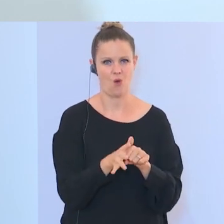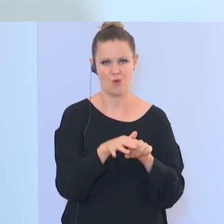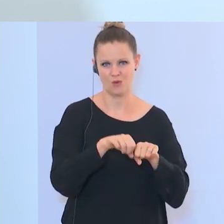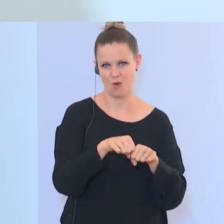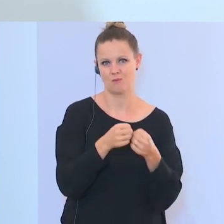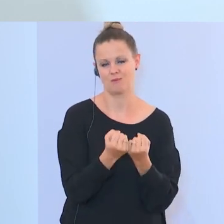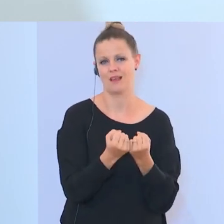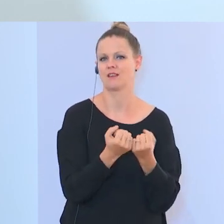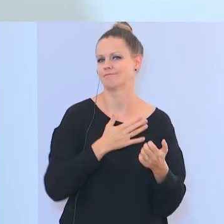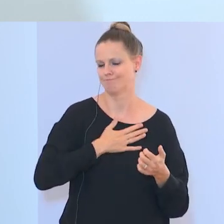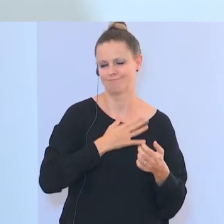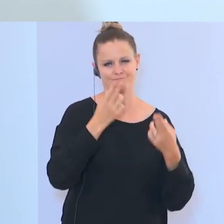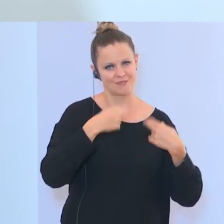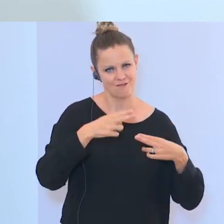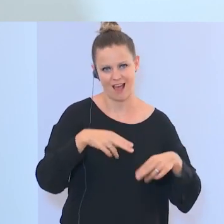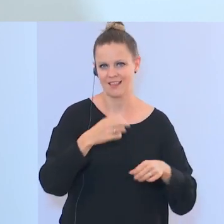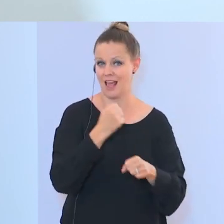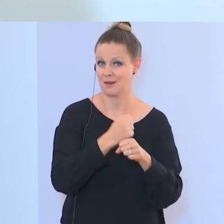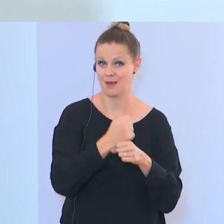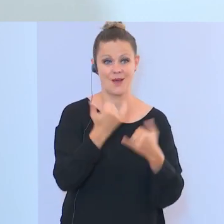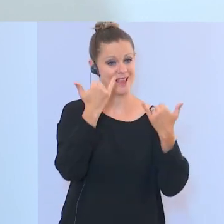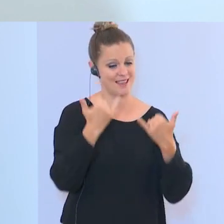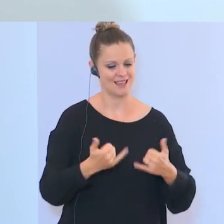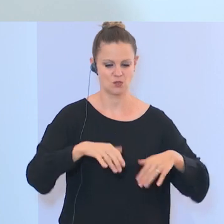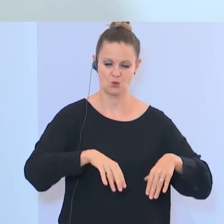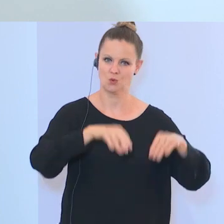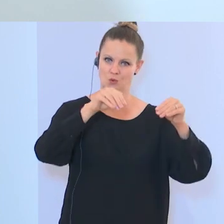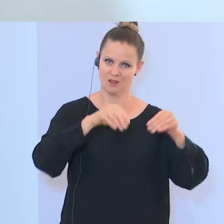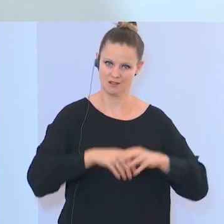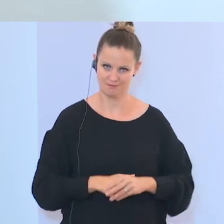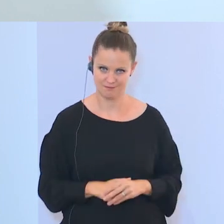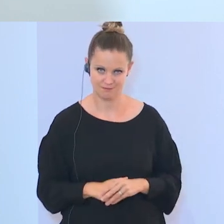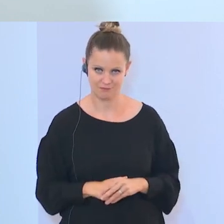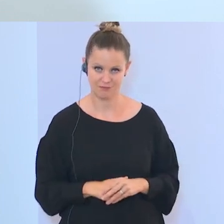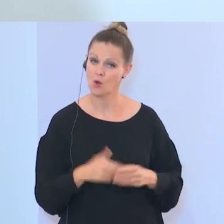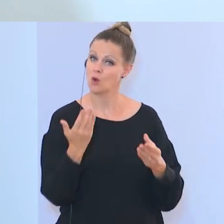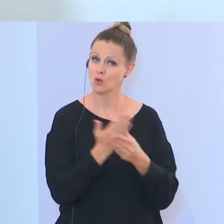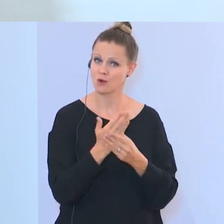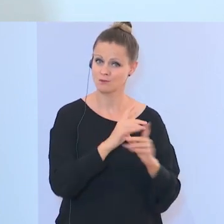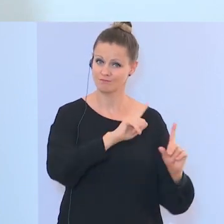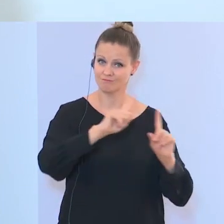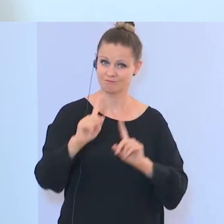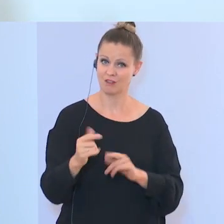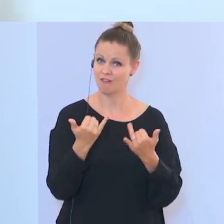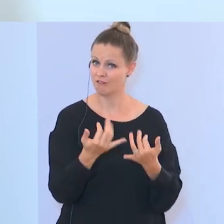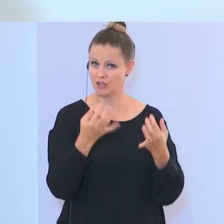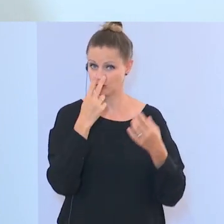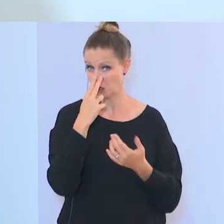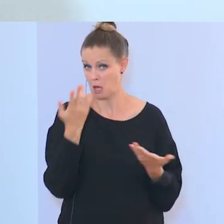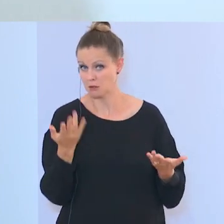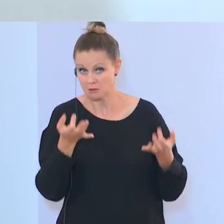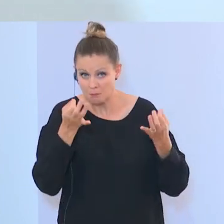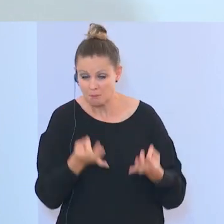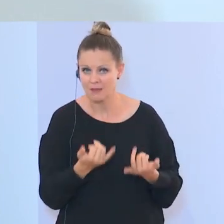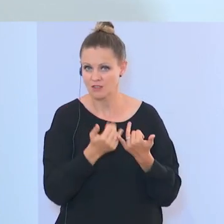daran weitergearbeitet und nunmehr erfolgt die Gründung. Wie sieht nun diese Dokumentationsstelle auch formal aus, dass Sie sich